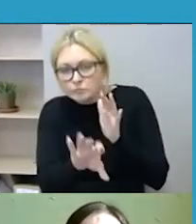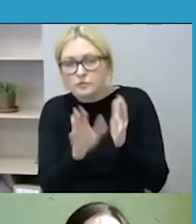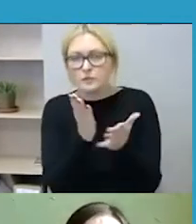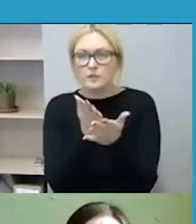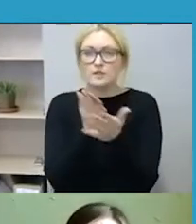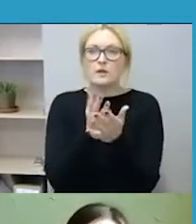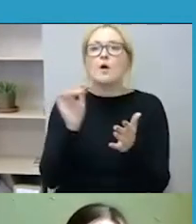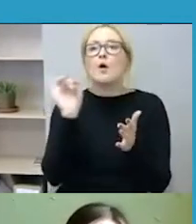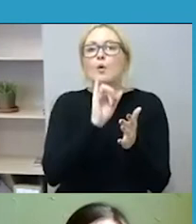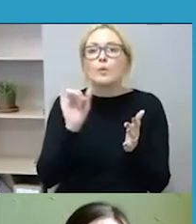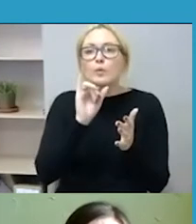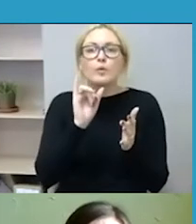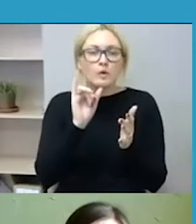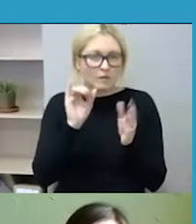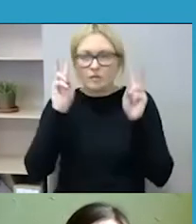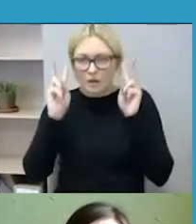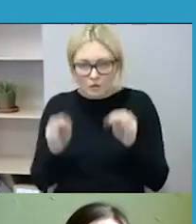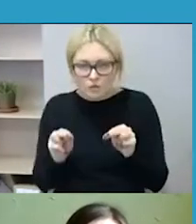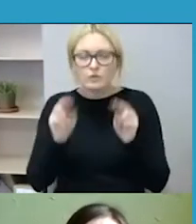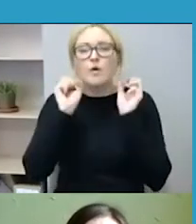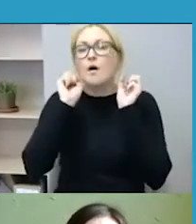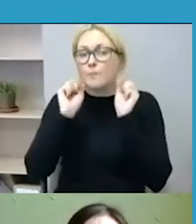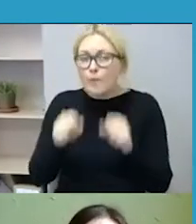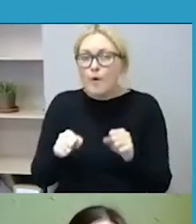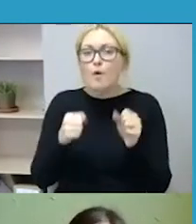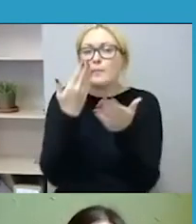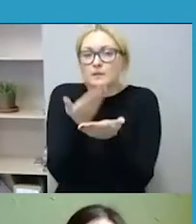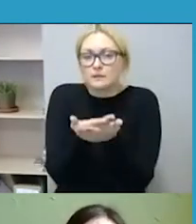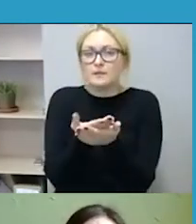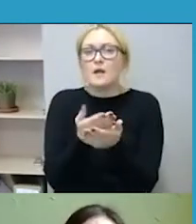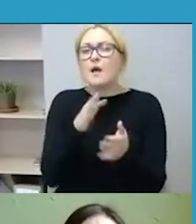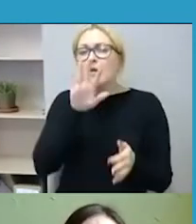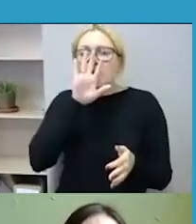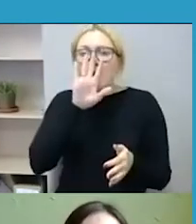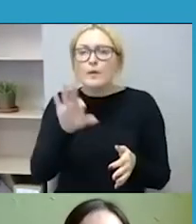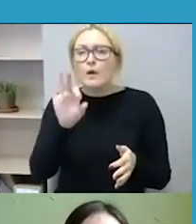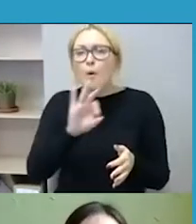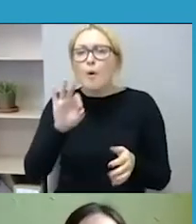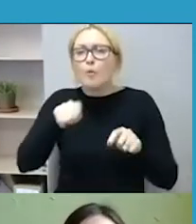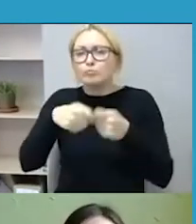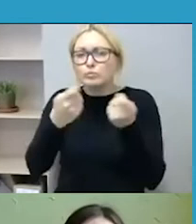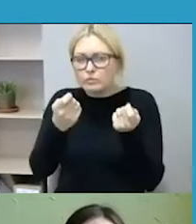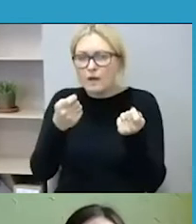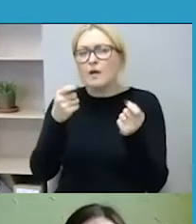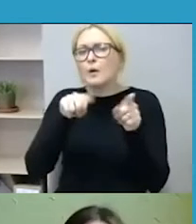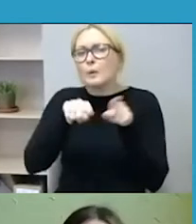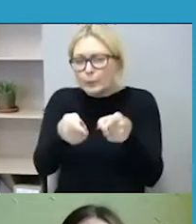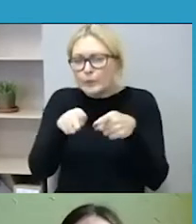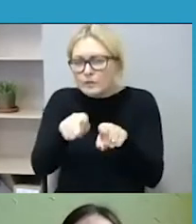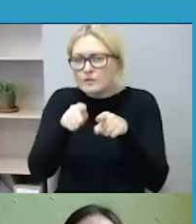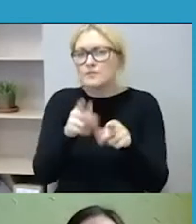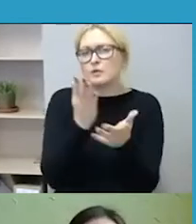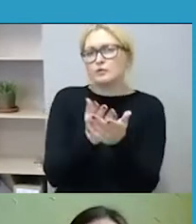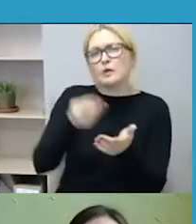tie, kas yra mažiau susipažinę, galiu prisatyti, jog nepykantos kurstumas apima veiksmus, kurieis yra tyčiojamas,